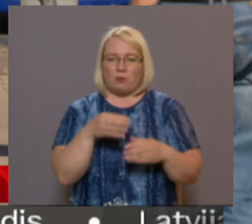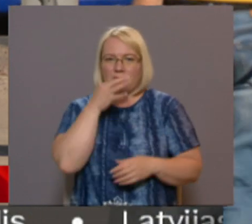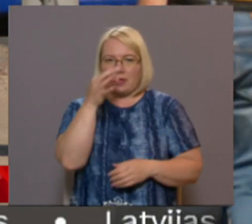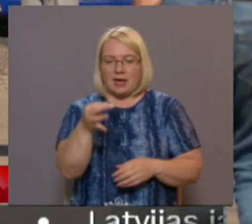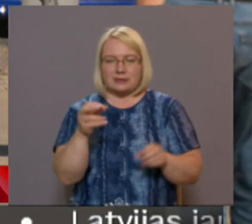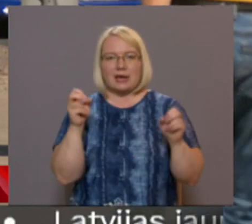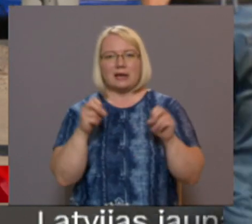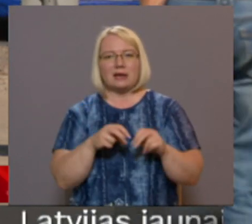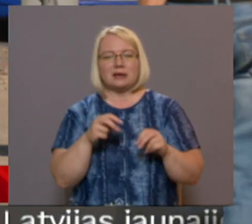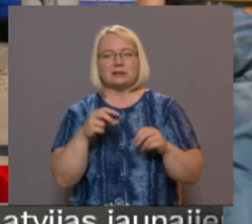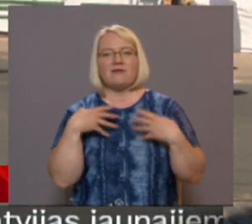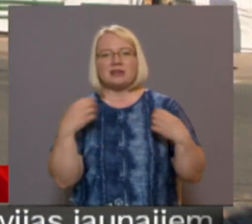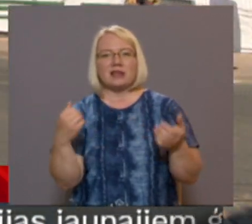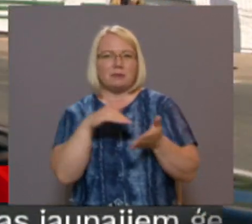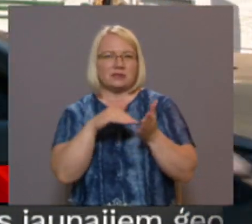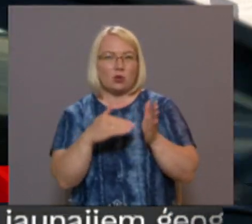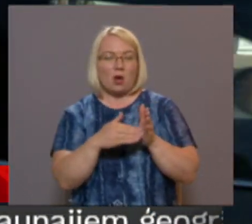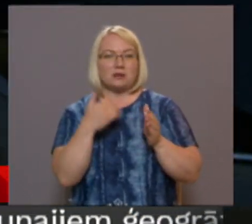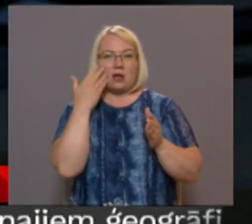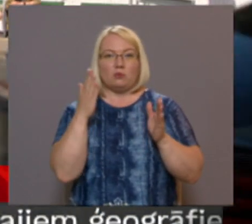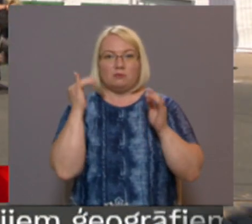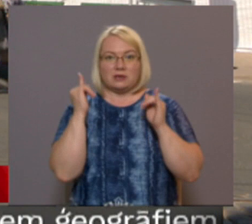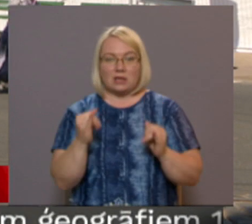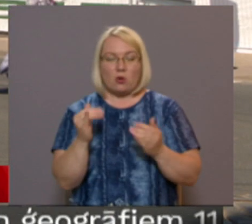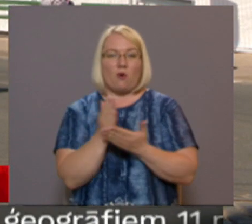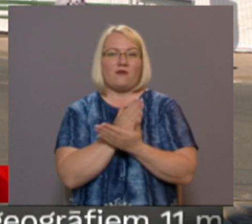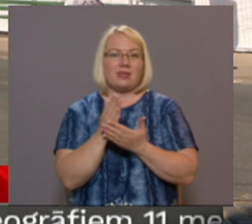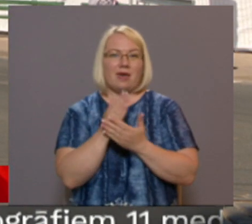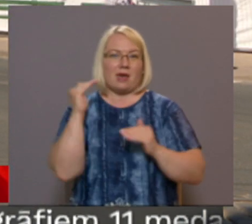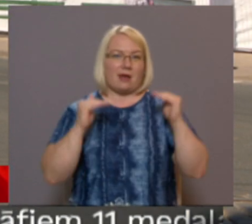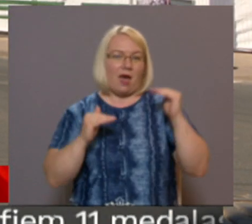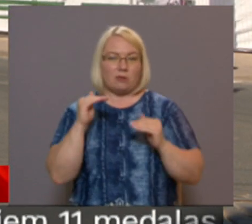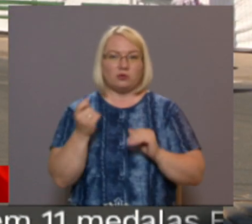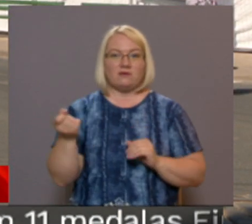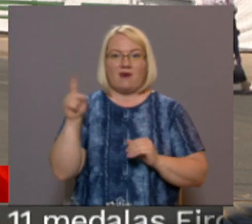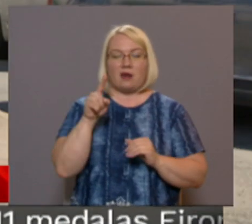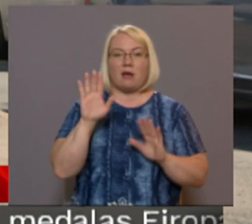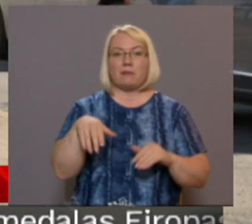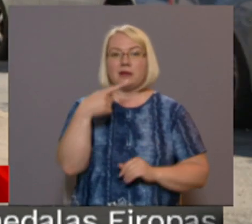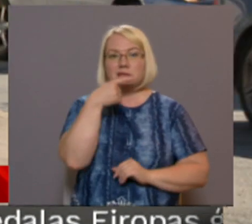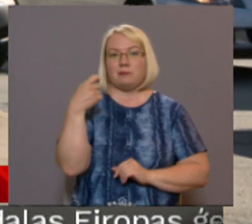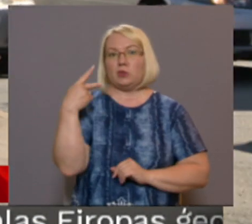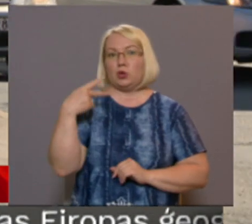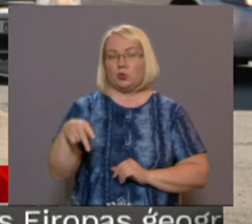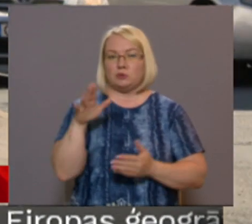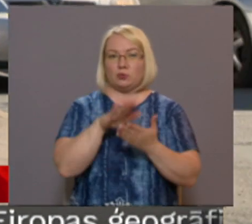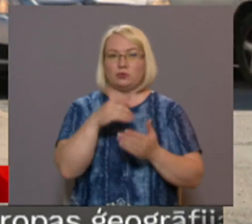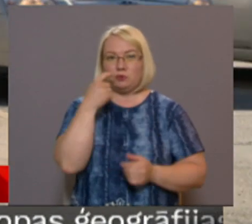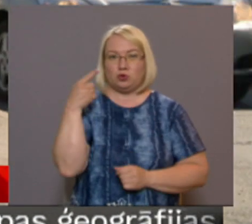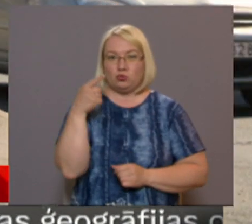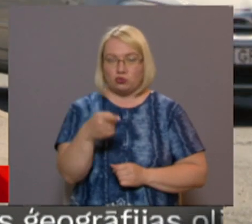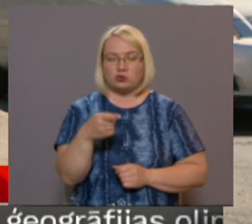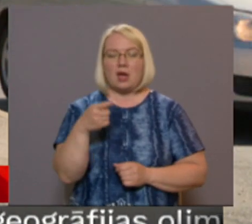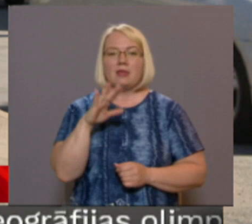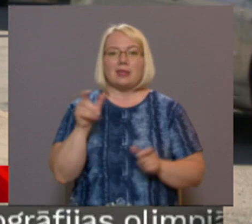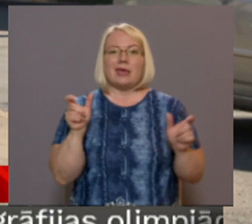epidemioloģiskai situācijai pasliktinoties un kumulatīvajiem rādītājiem pārsniedzot 120 ierobežojums var nakties atkal